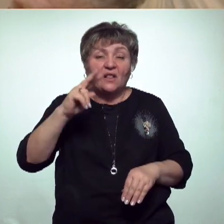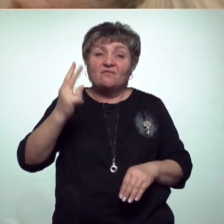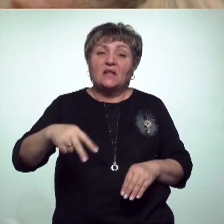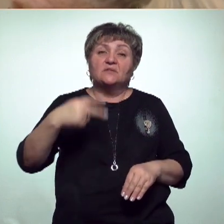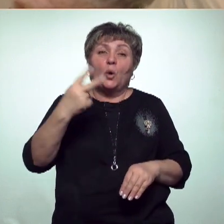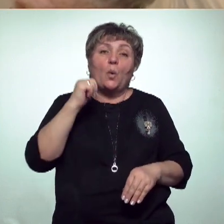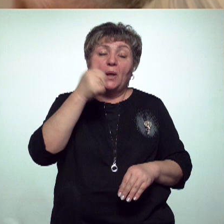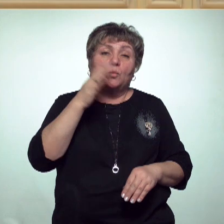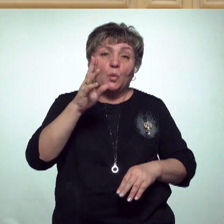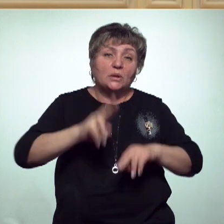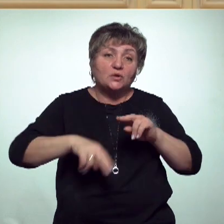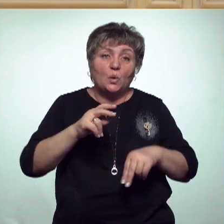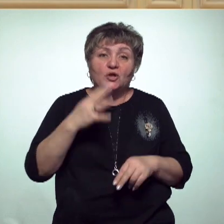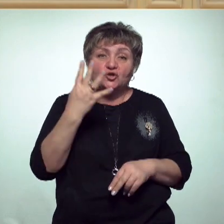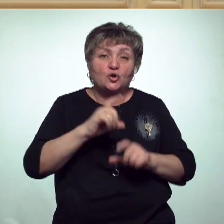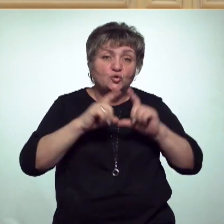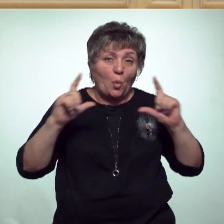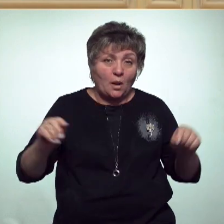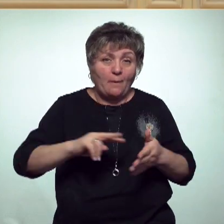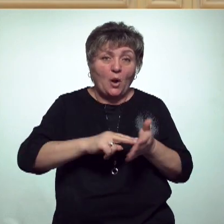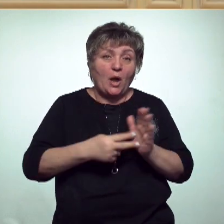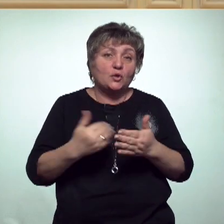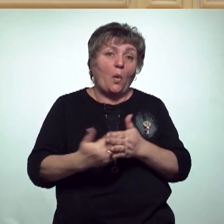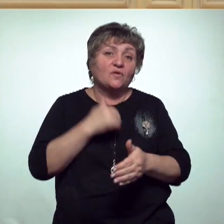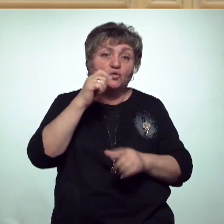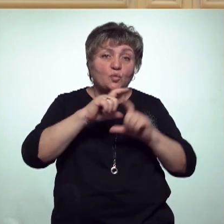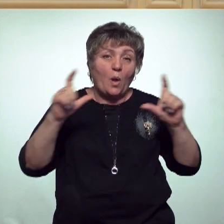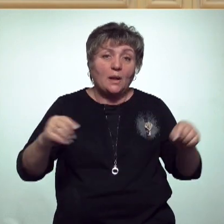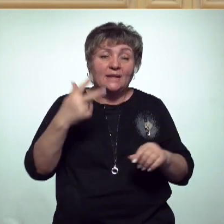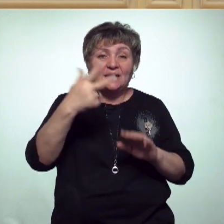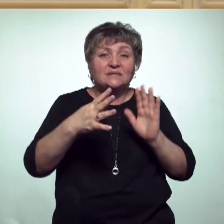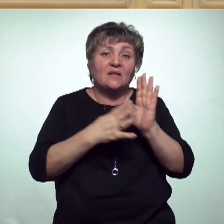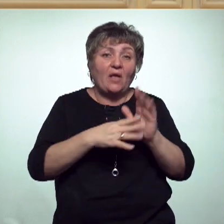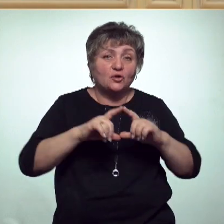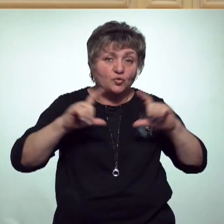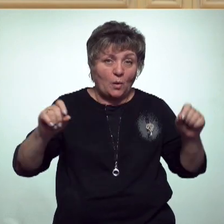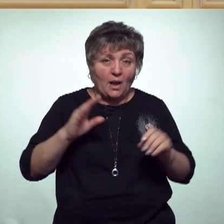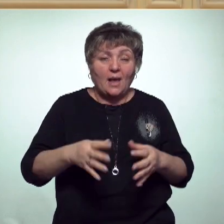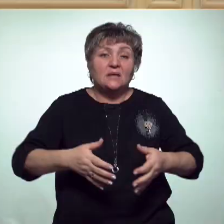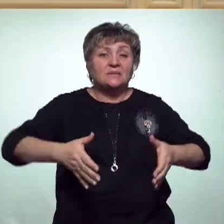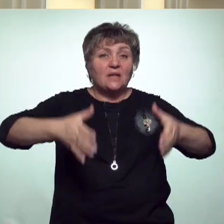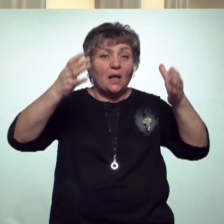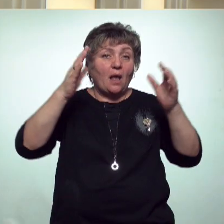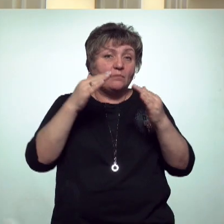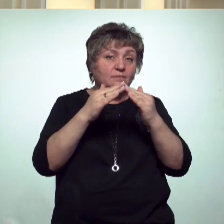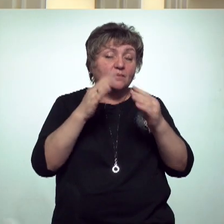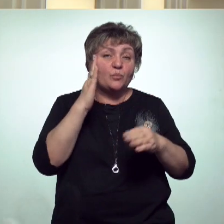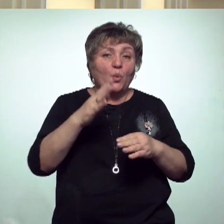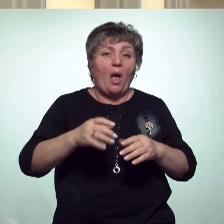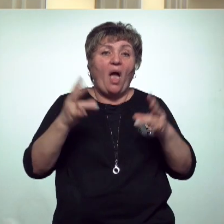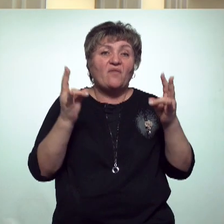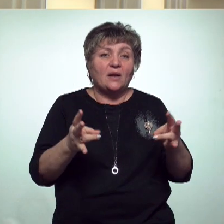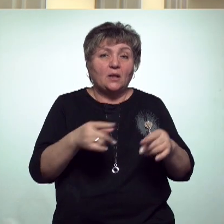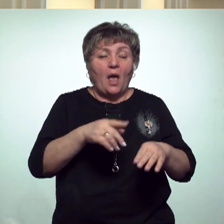-м будет достроено 4 школы, подготовят проект новой школы для учеников 39-й, здание которой было признано аварийным. И